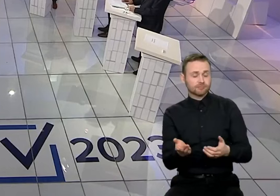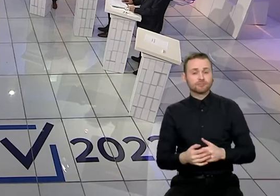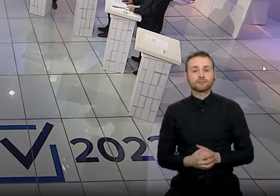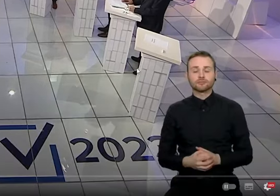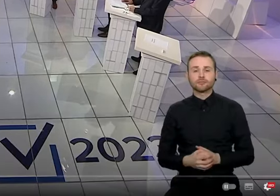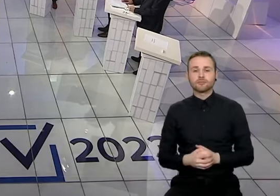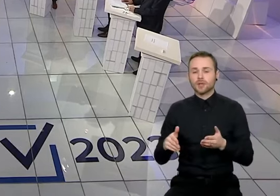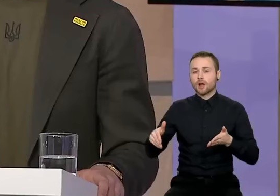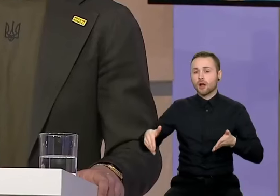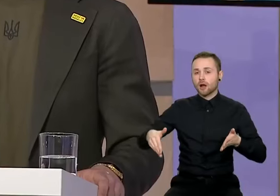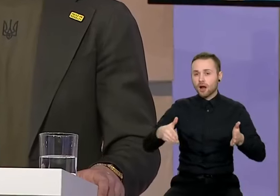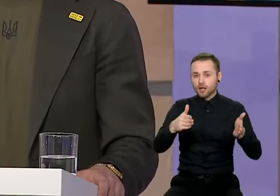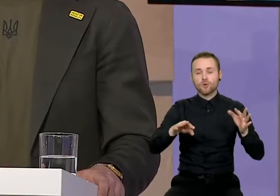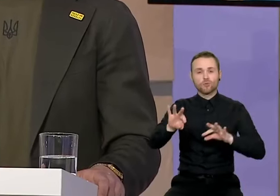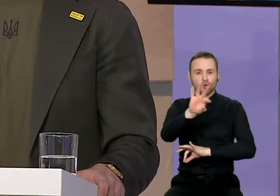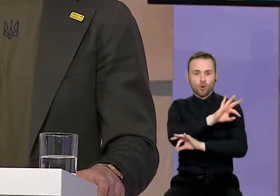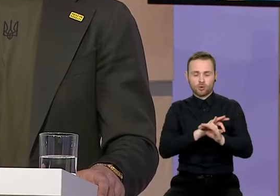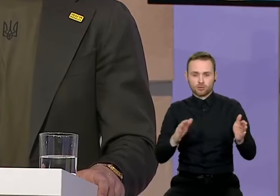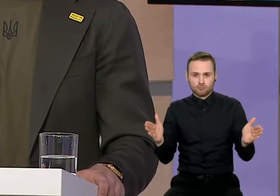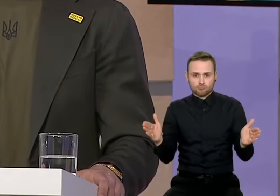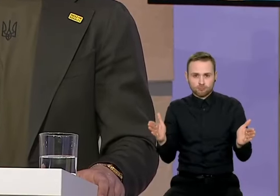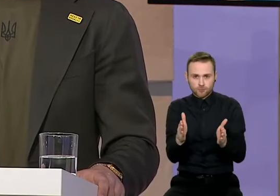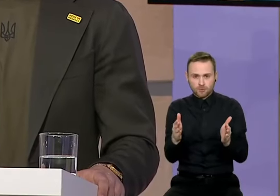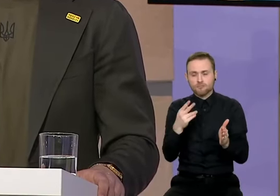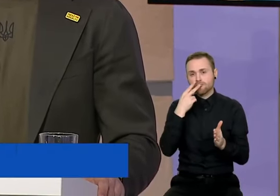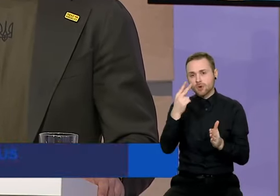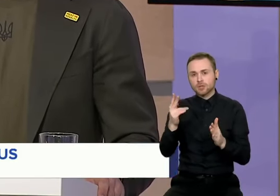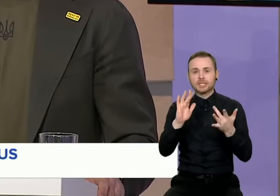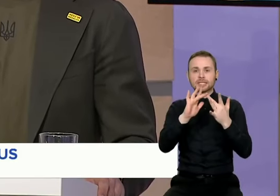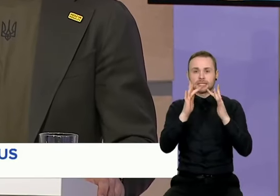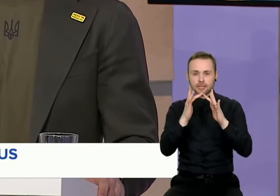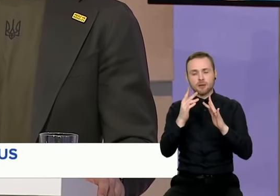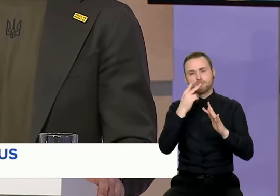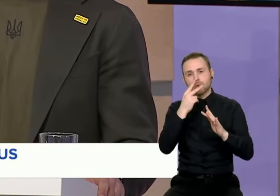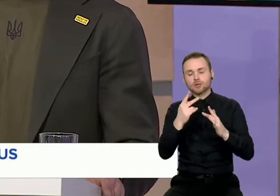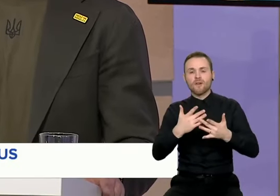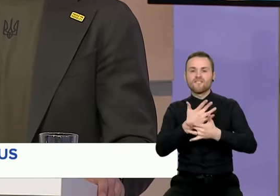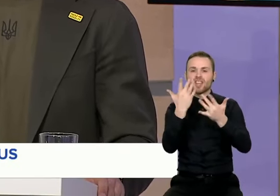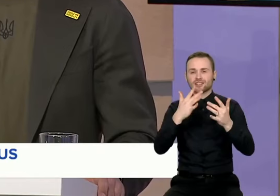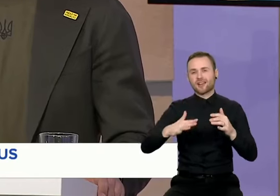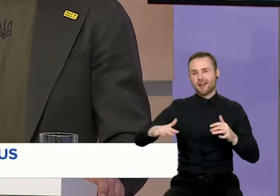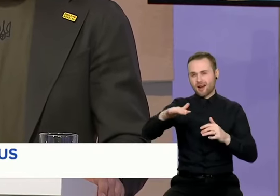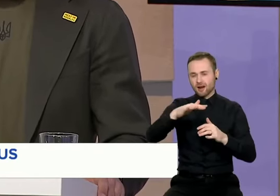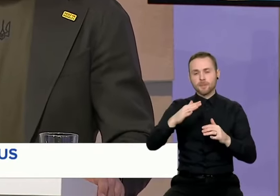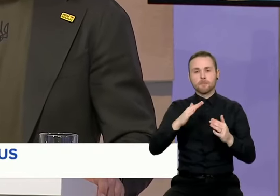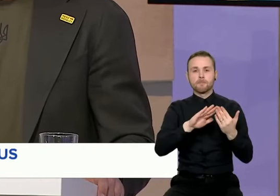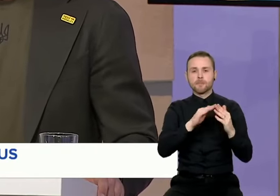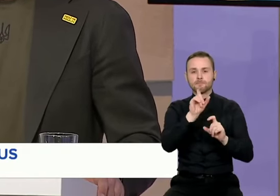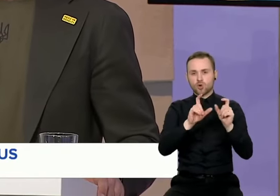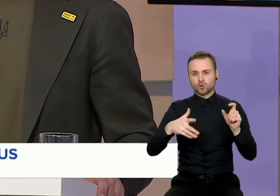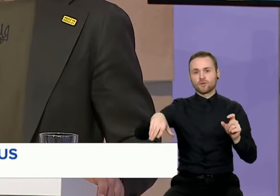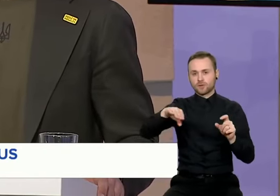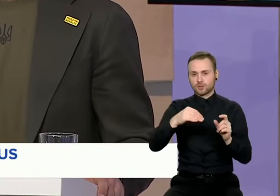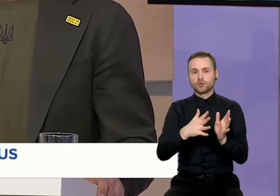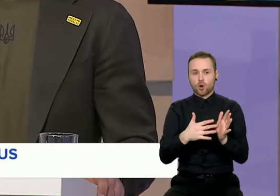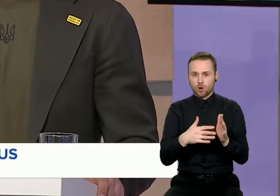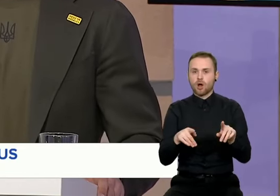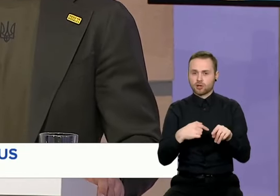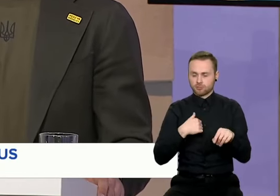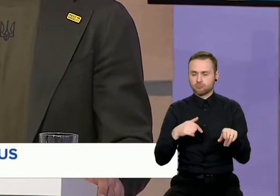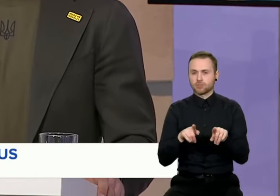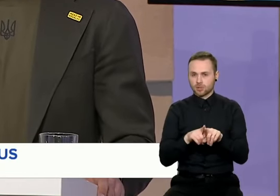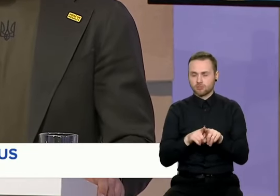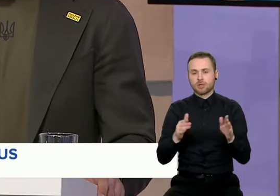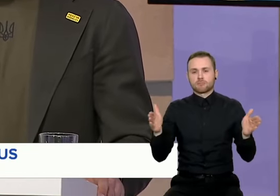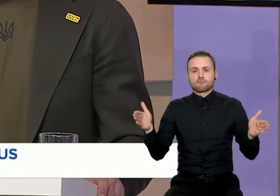Gatvė humanizavimo projektą, kai gatvės viešoja ir dėlėja... Čia vienintelis kurtes. ...iems gatvės naudojantiems miestiečiams vienareikšmiškai tęsiu. Išrinktas